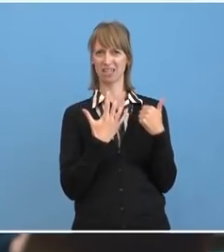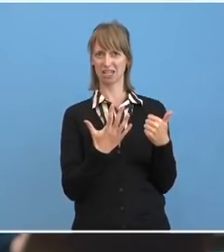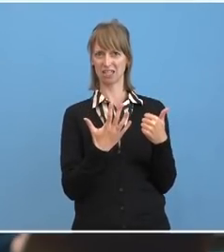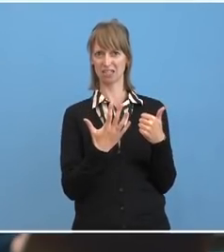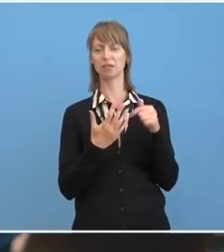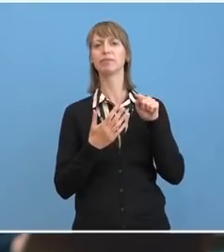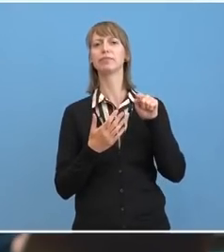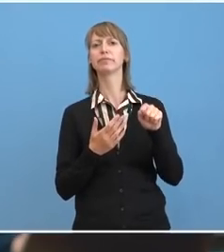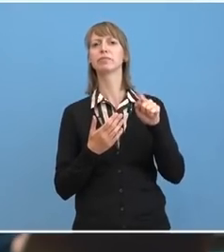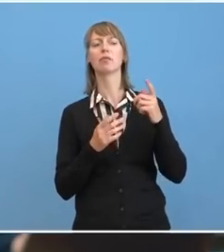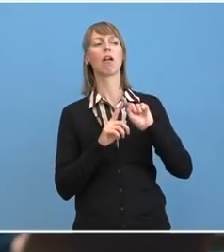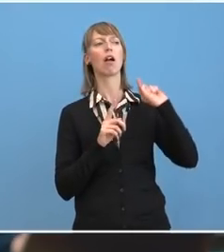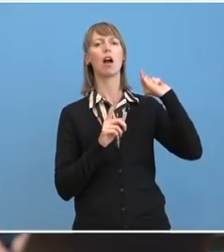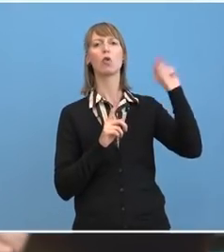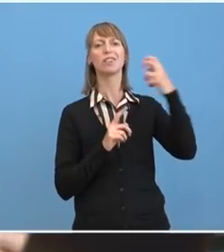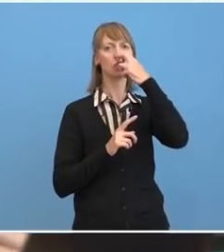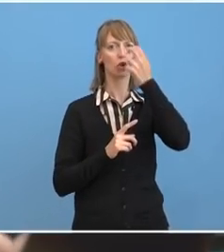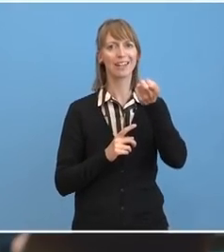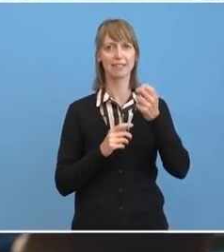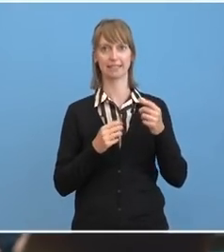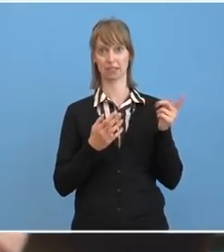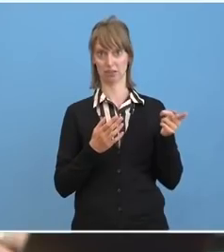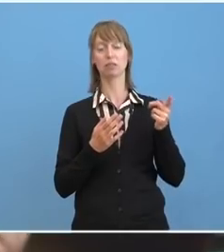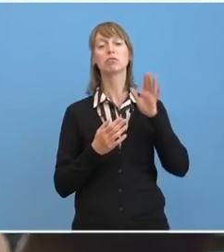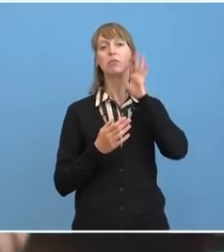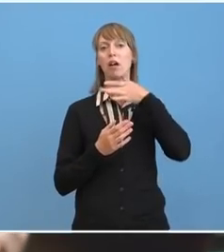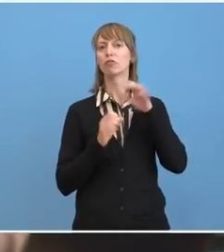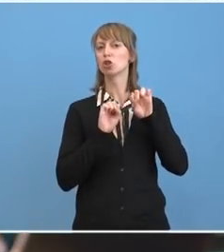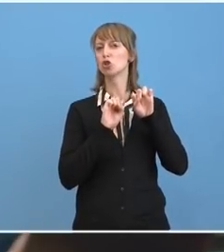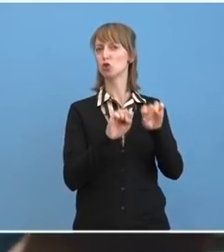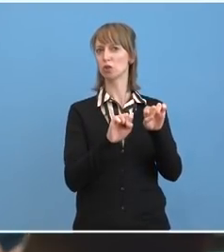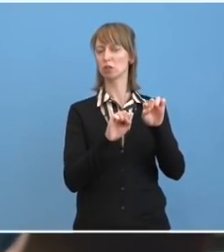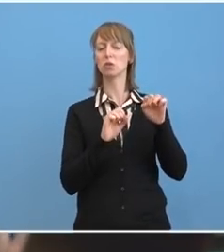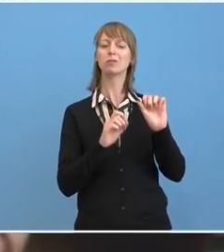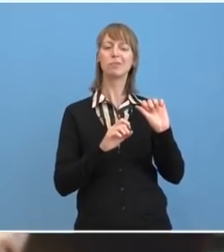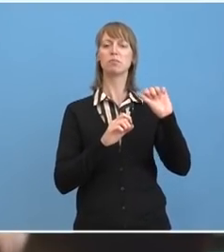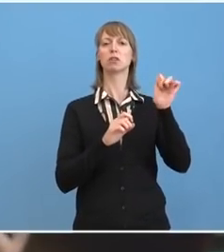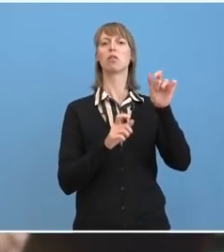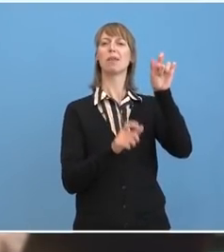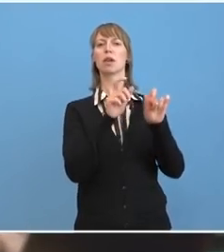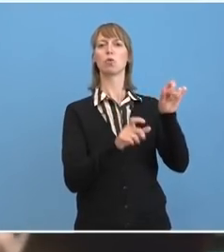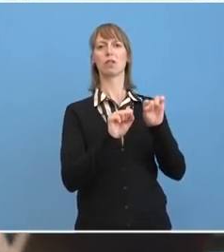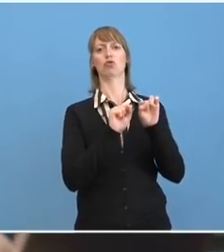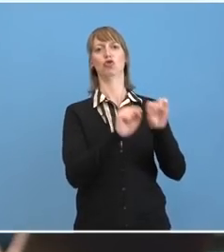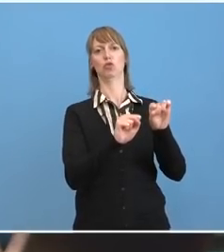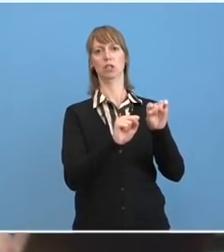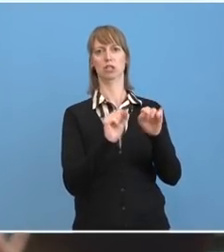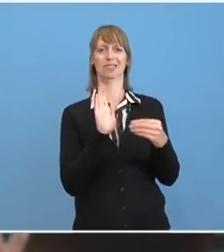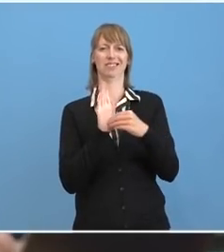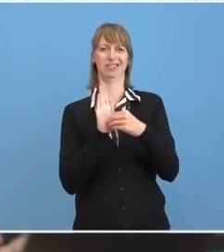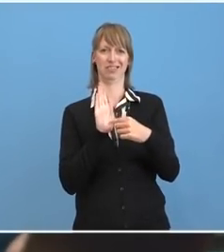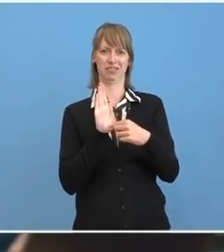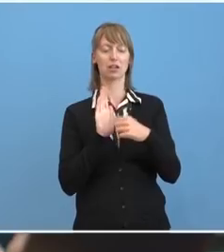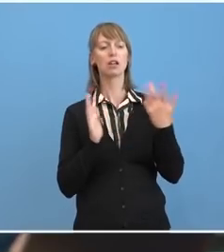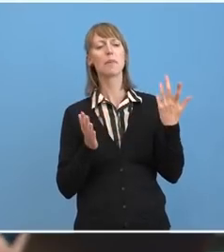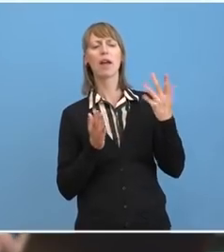ausländische Gäste, wie es dort heißt, unter einen besonderen persönlichen Schutz zu stellen. Was ist der Status von Herrn